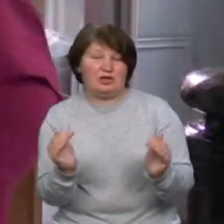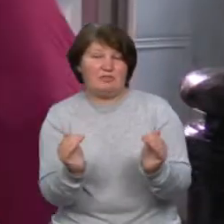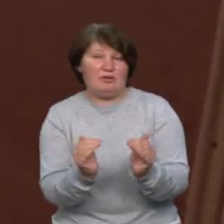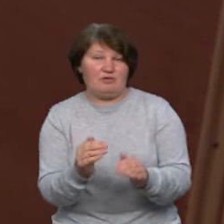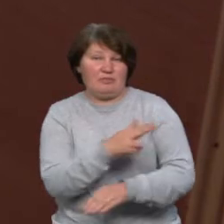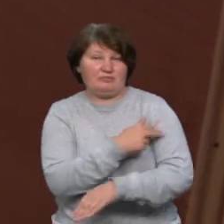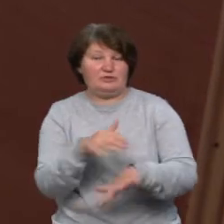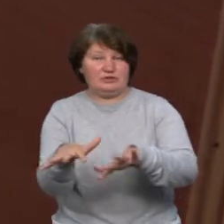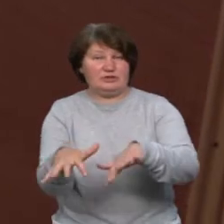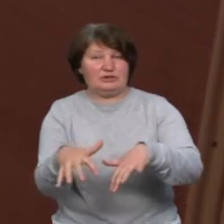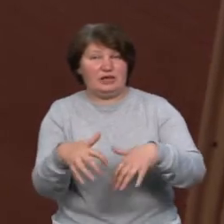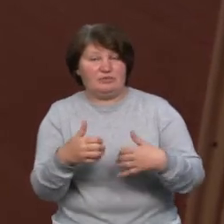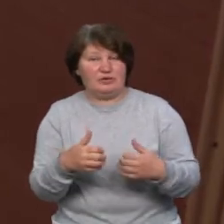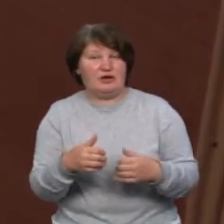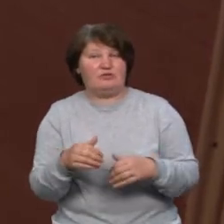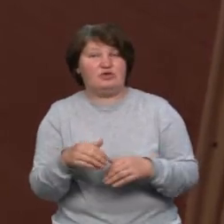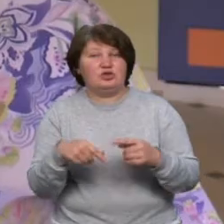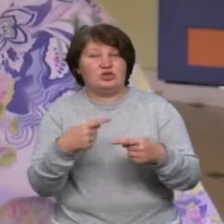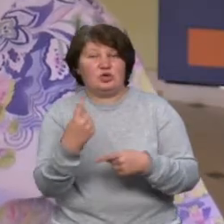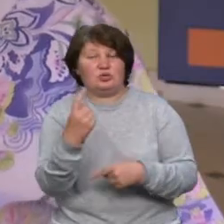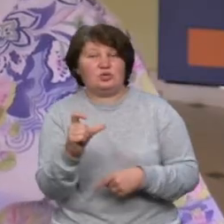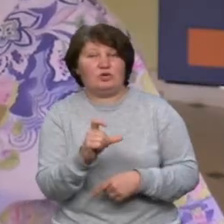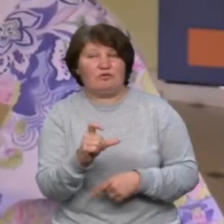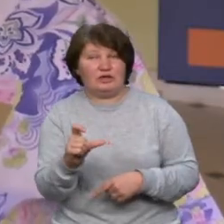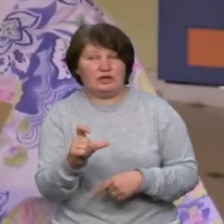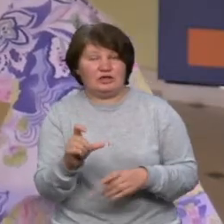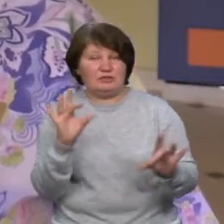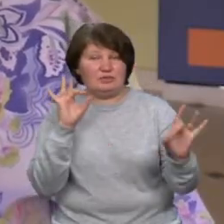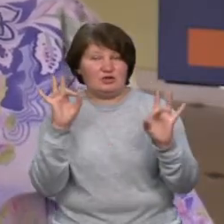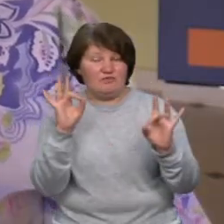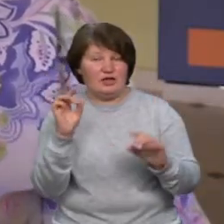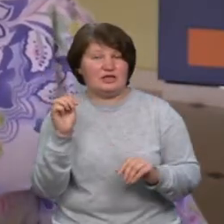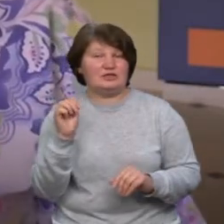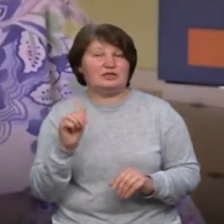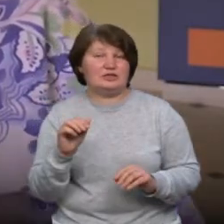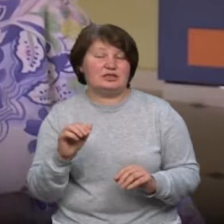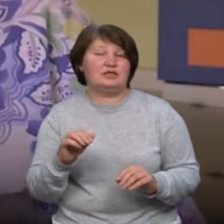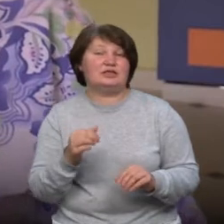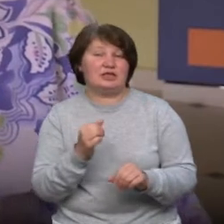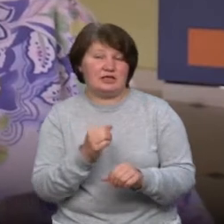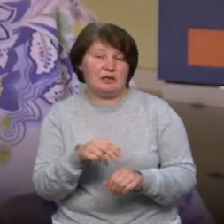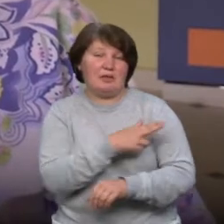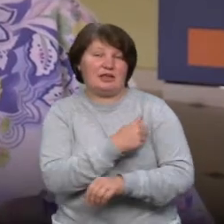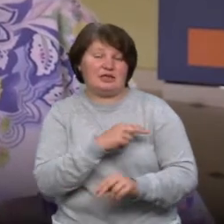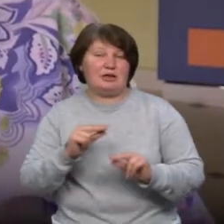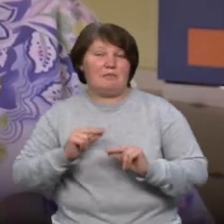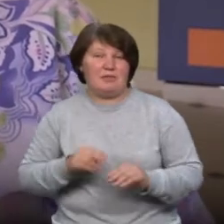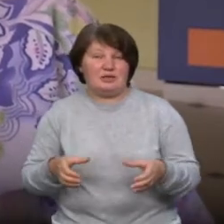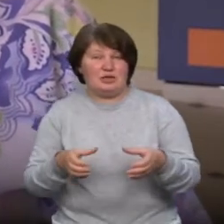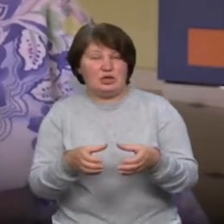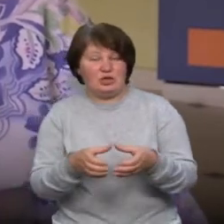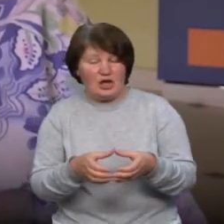забрав його не більше, ніж через хвилину. Спрацювала сигналізація і медичний персонал, чергова медсестра і